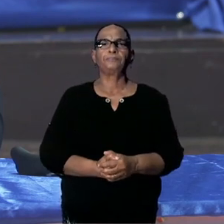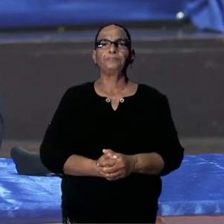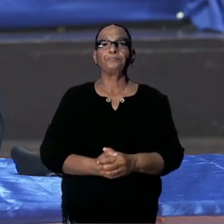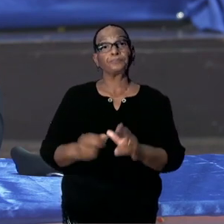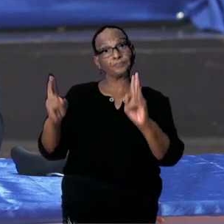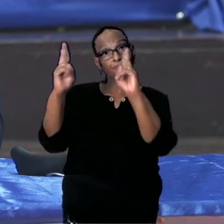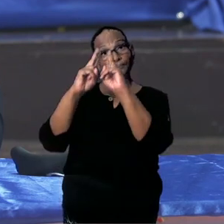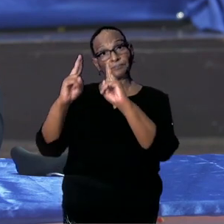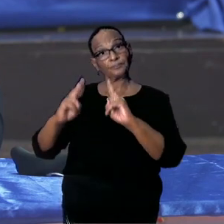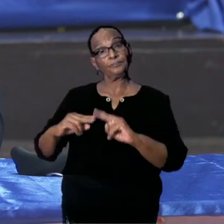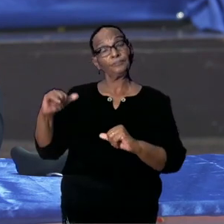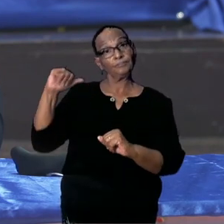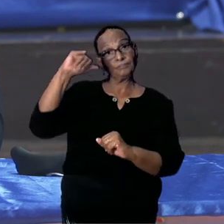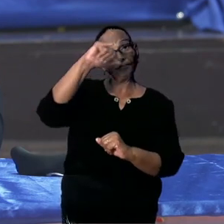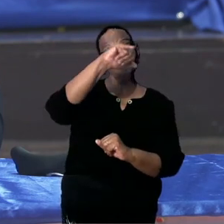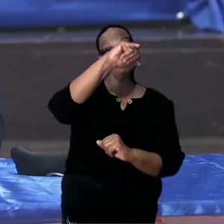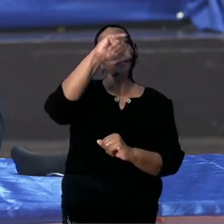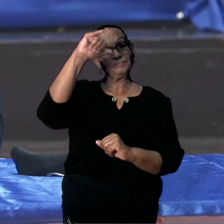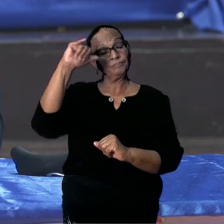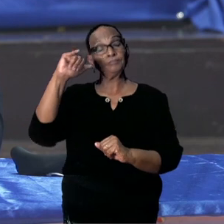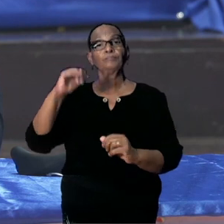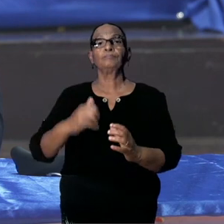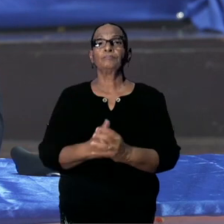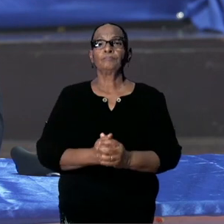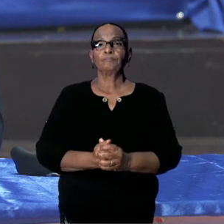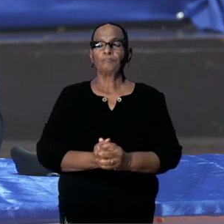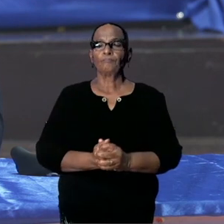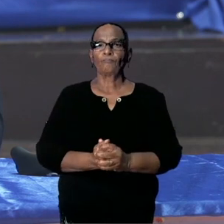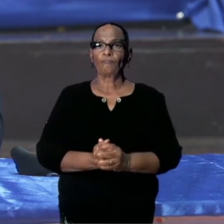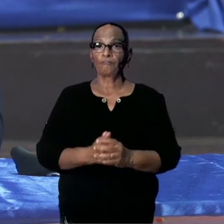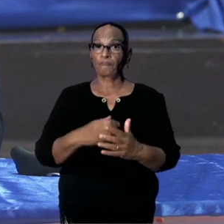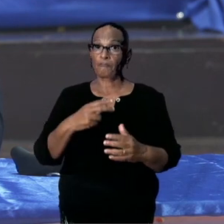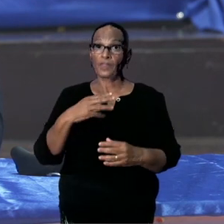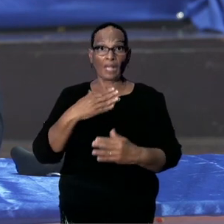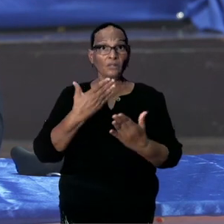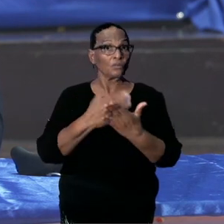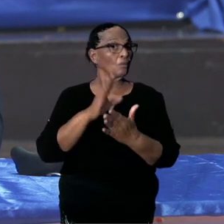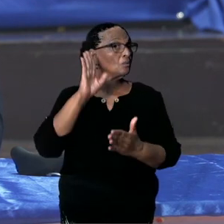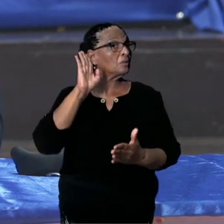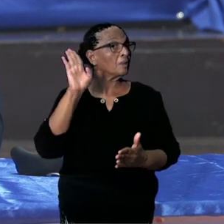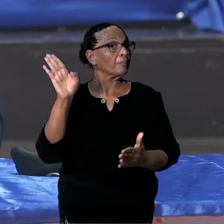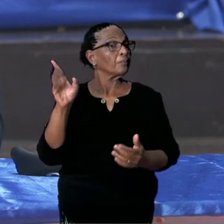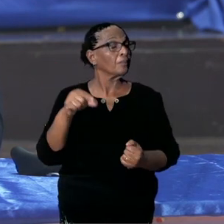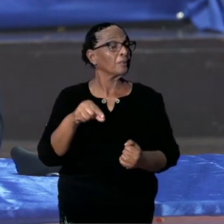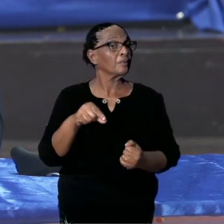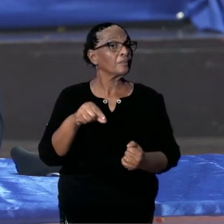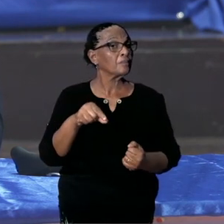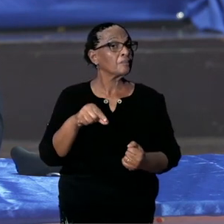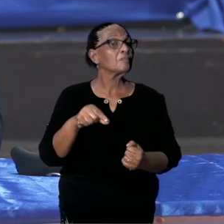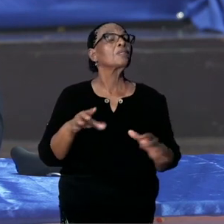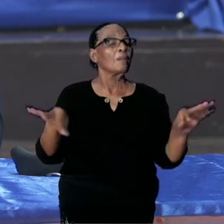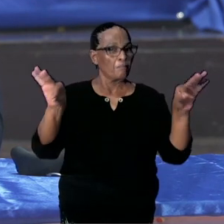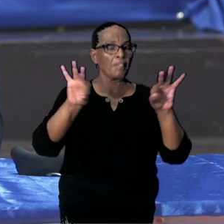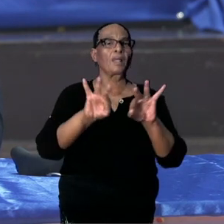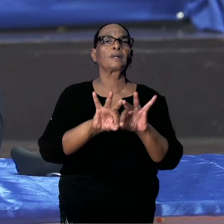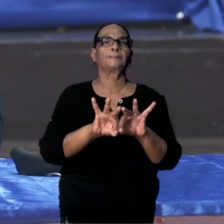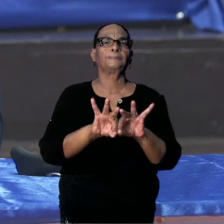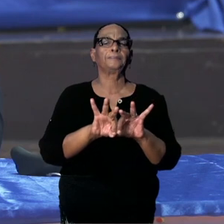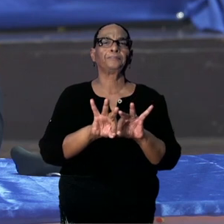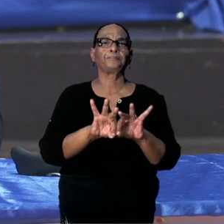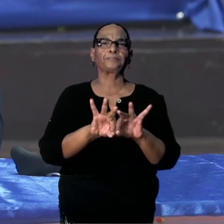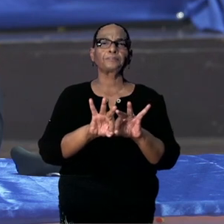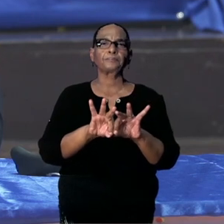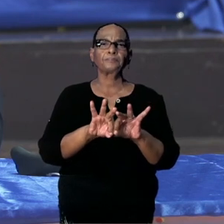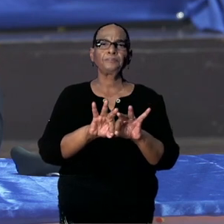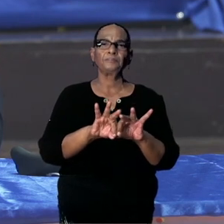De internationale vluchten die blijven voorlopig gehandhaafd. Als u goed hebt geluisterd naar mijn betoog. Is het heel belangrijk om